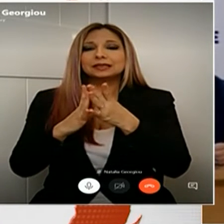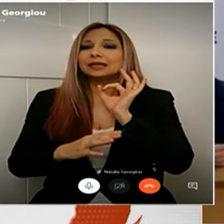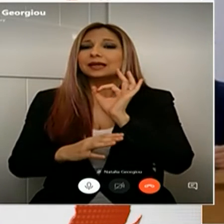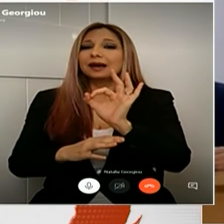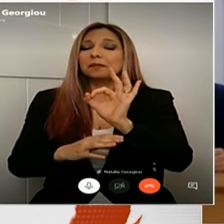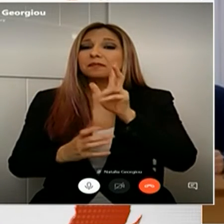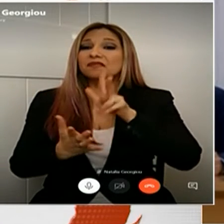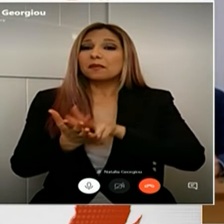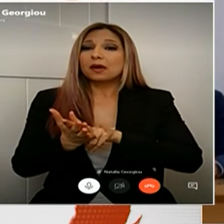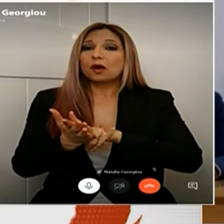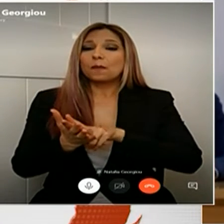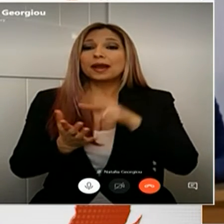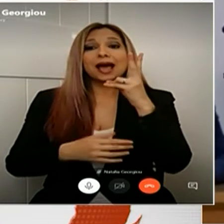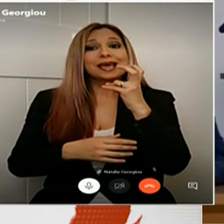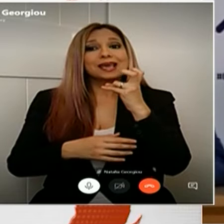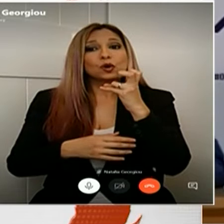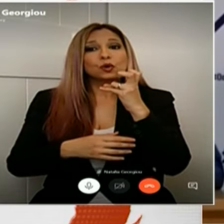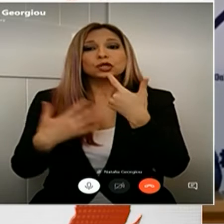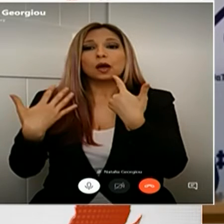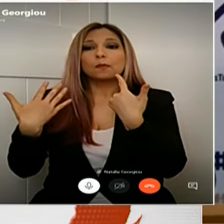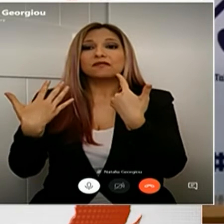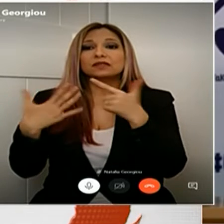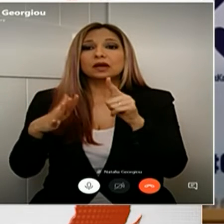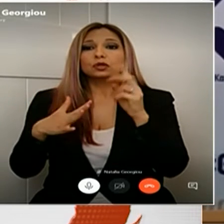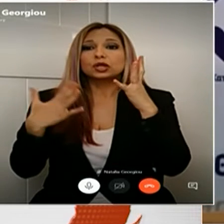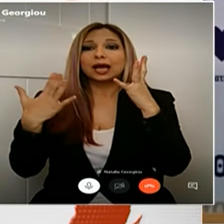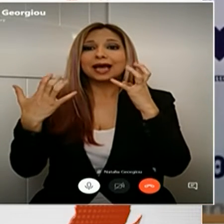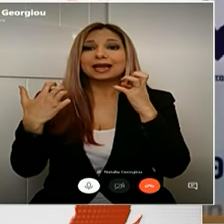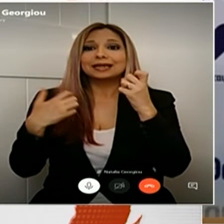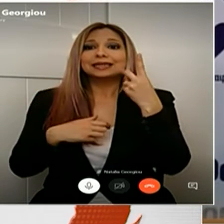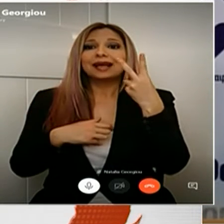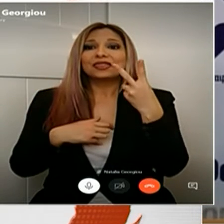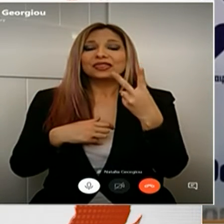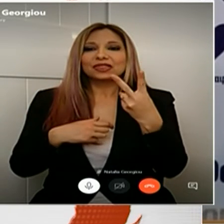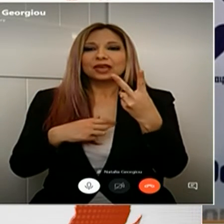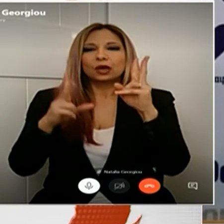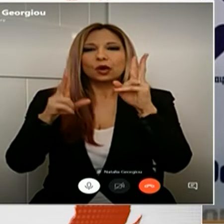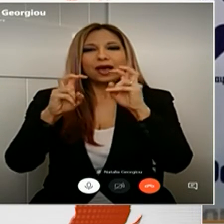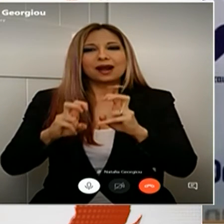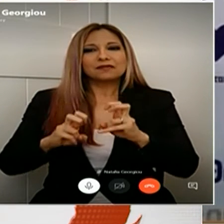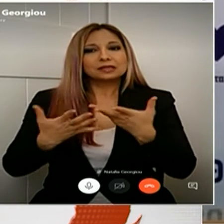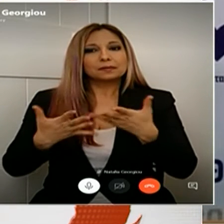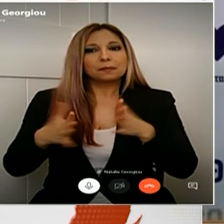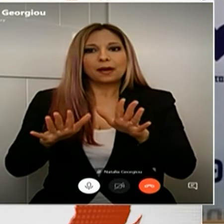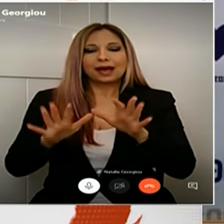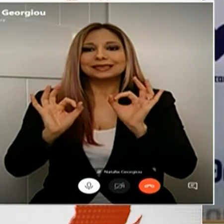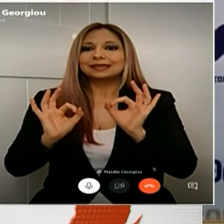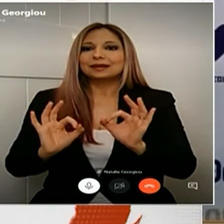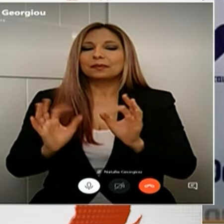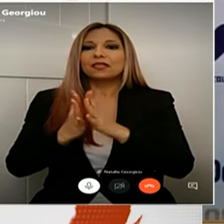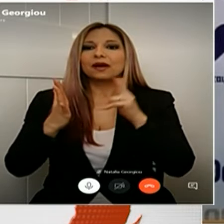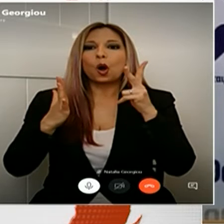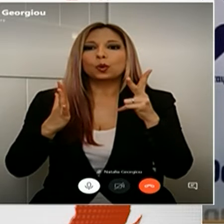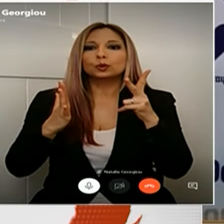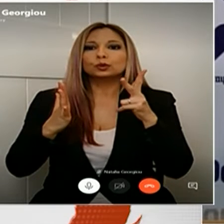είναι 20 από 792 εργαστηριακές διαγνώσεις. Συγκεκριμένα πρόκειται για 18 άτομα που